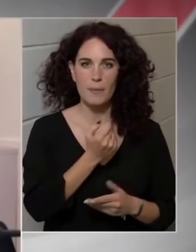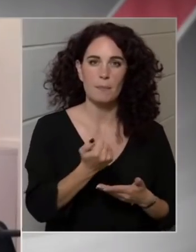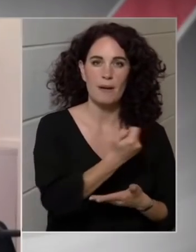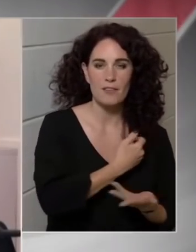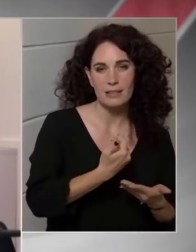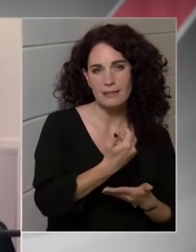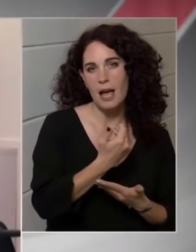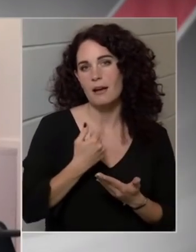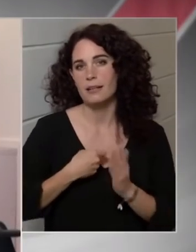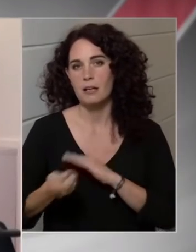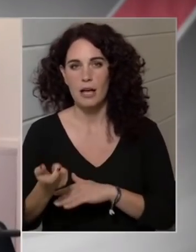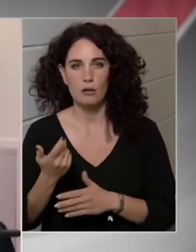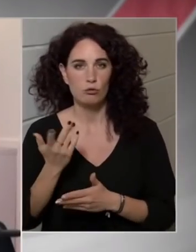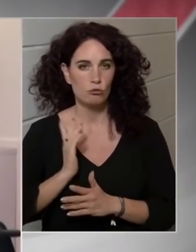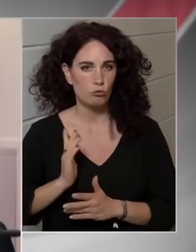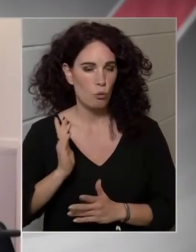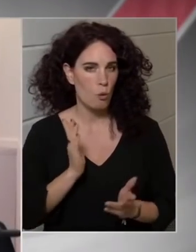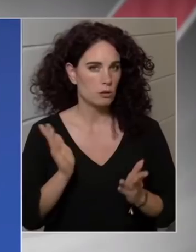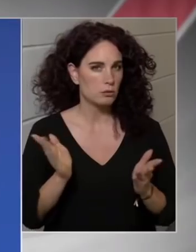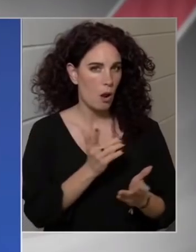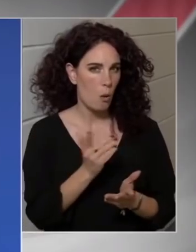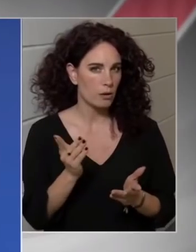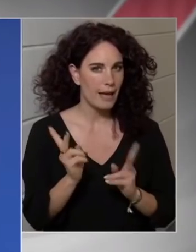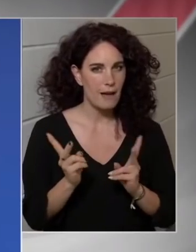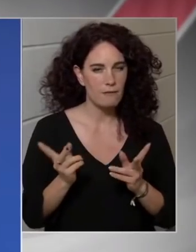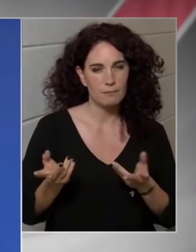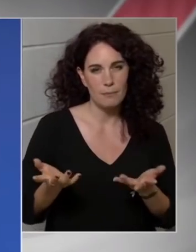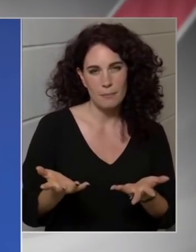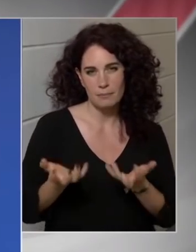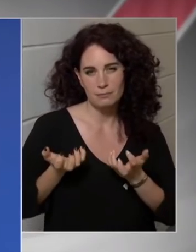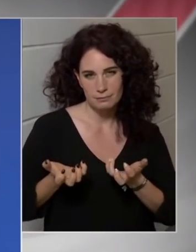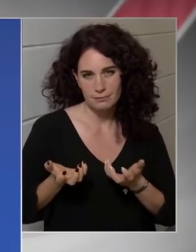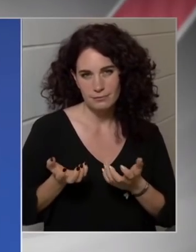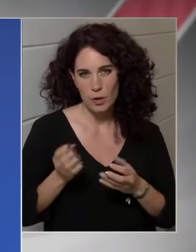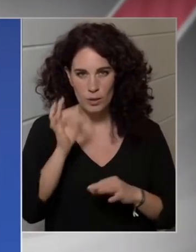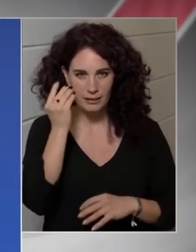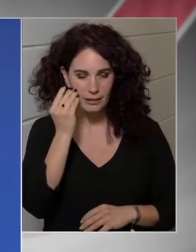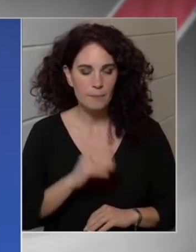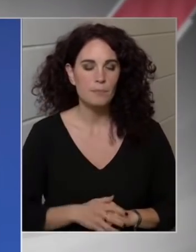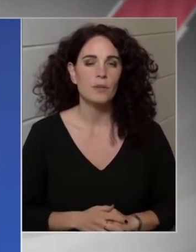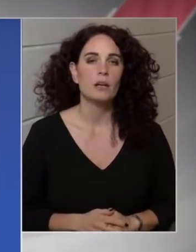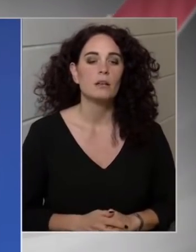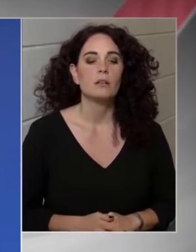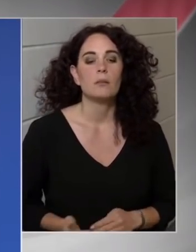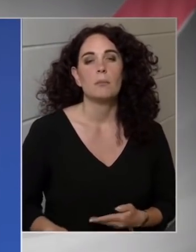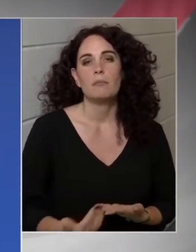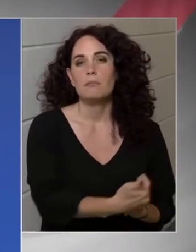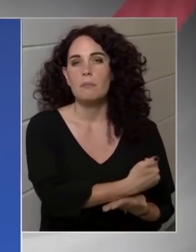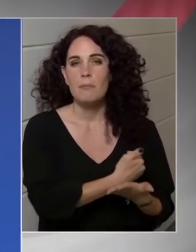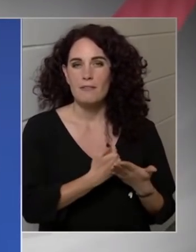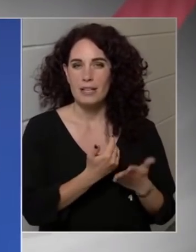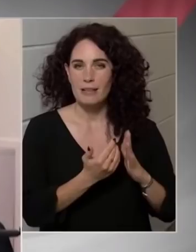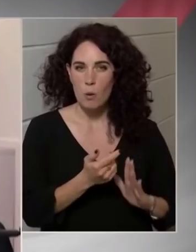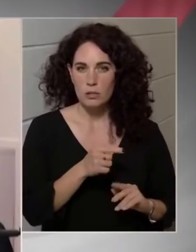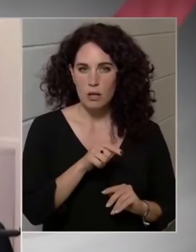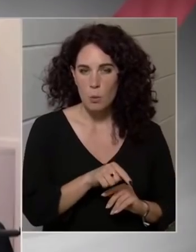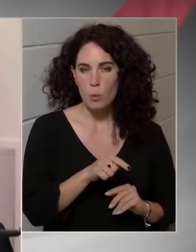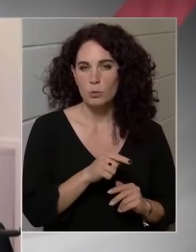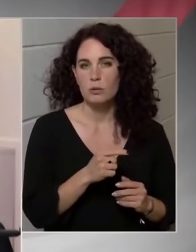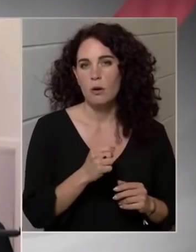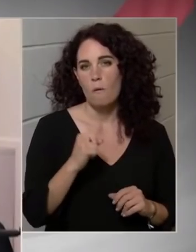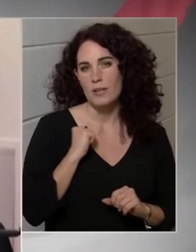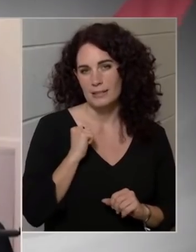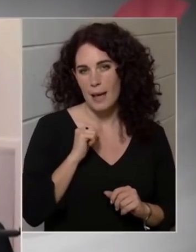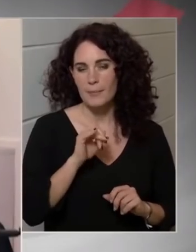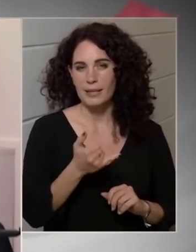kiadási oldalon be kell hozni valahogy. Ugye jól értettem. Jó, bevételi oldalon. A honvédelmi és a